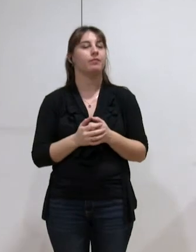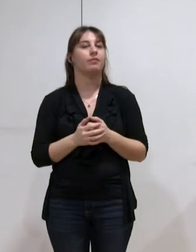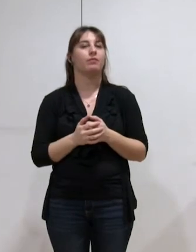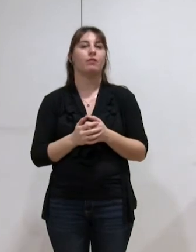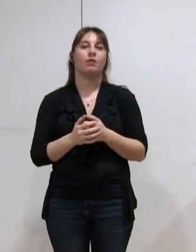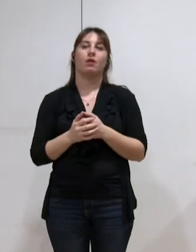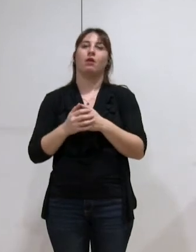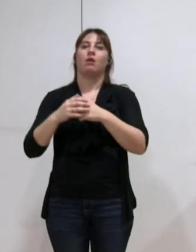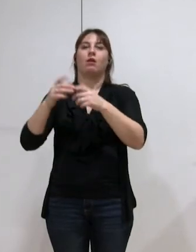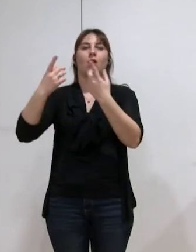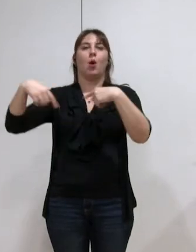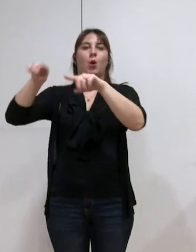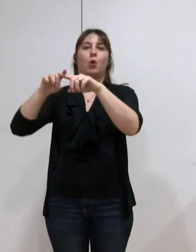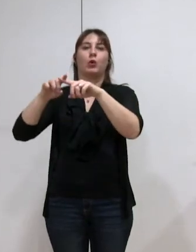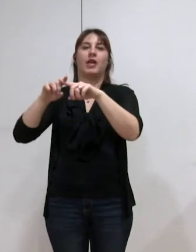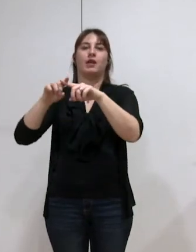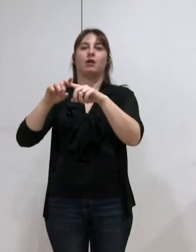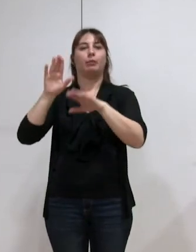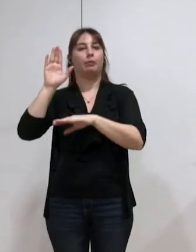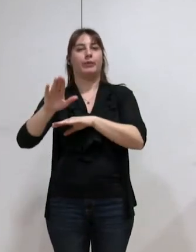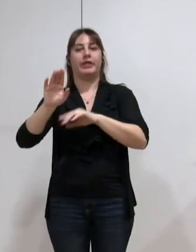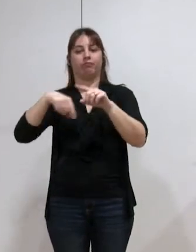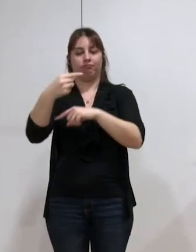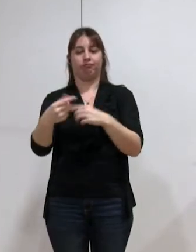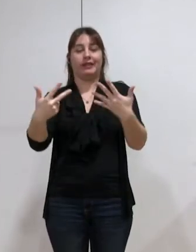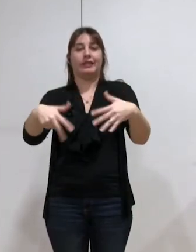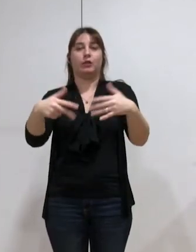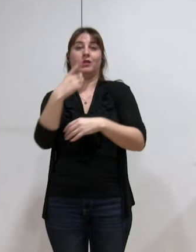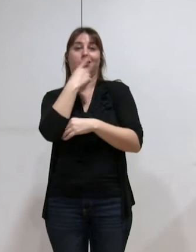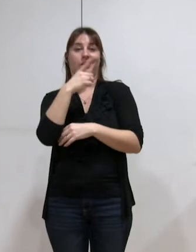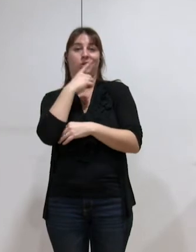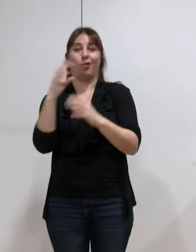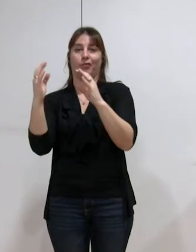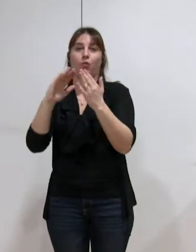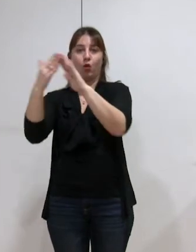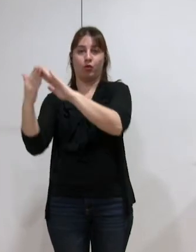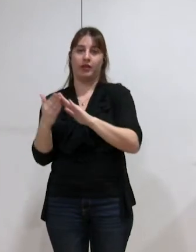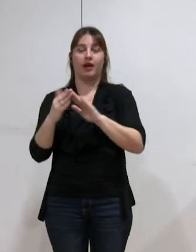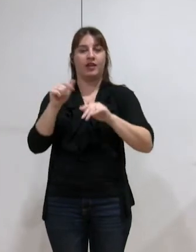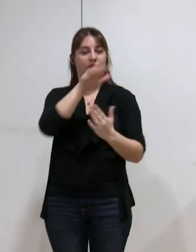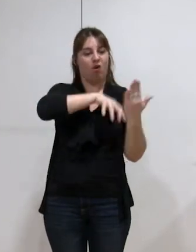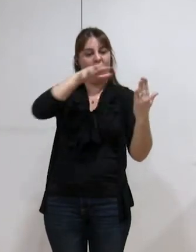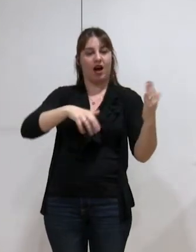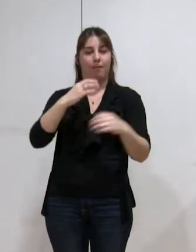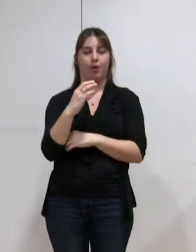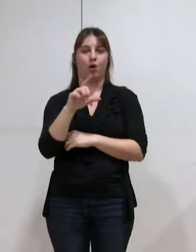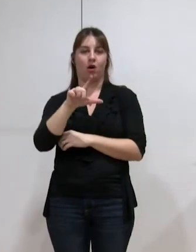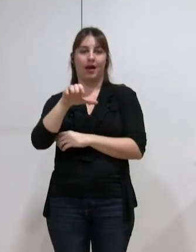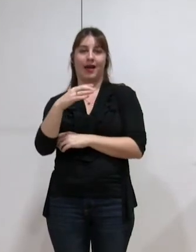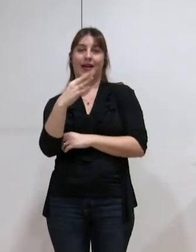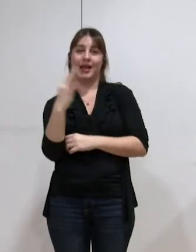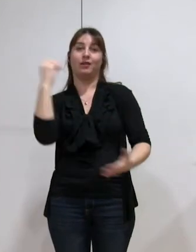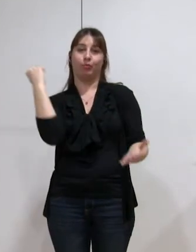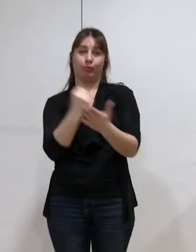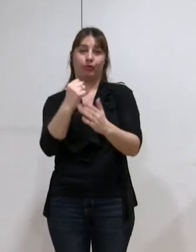conseil communautaire qui se tiendra vendredi 18 d'approuver le rapport de la CLECT. Il faut au